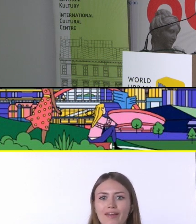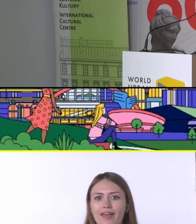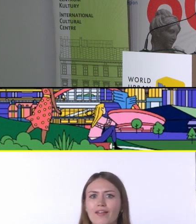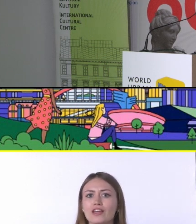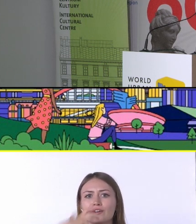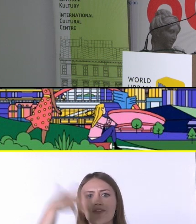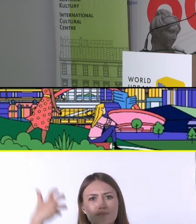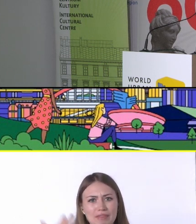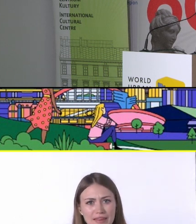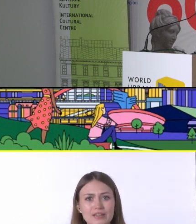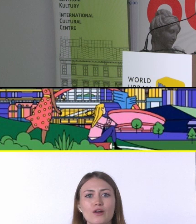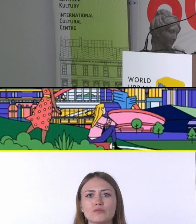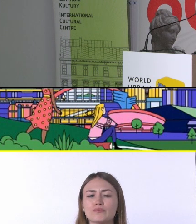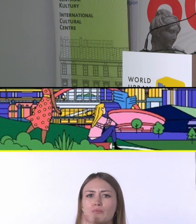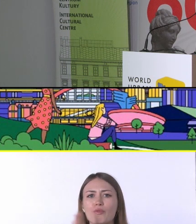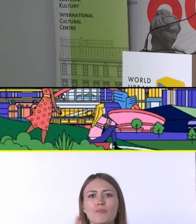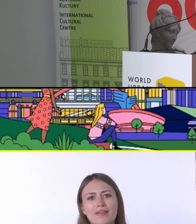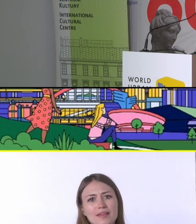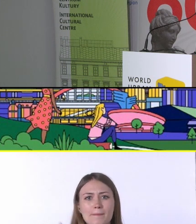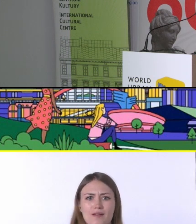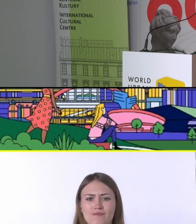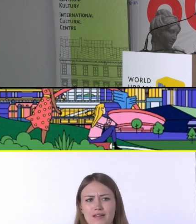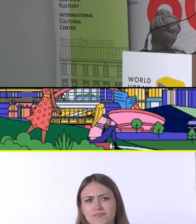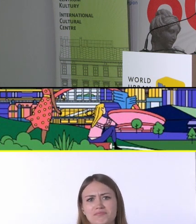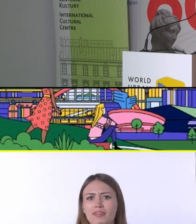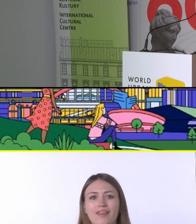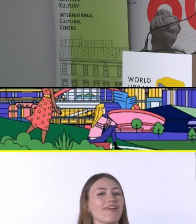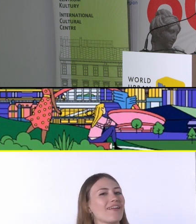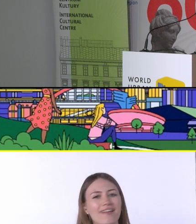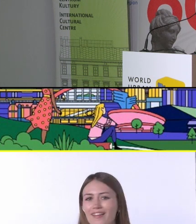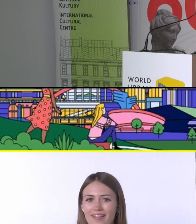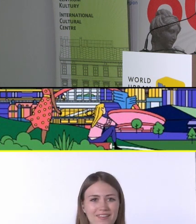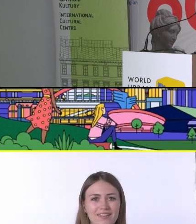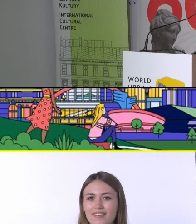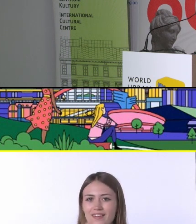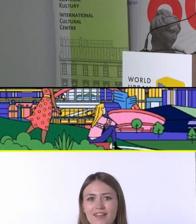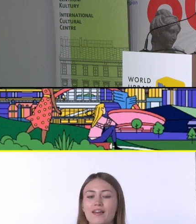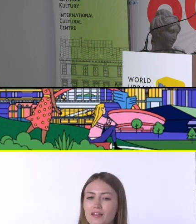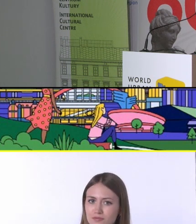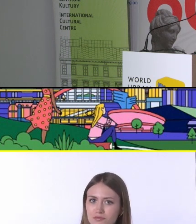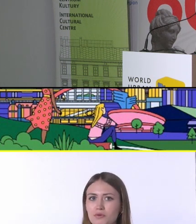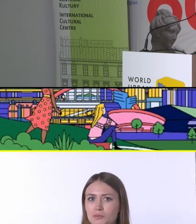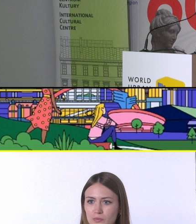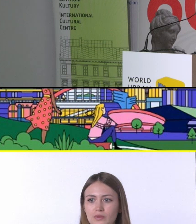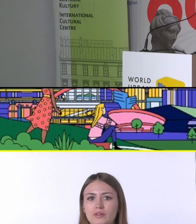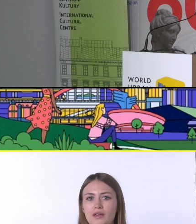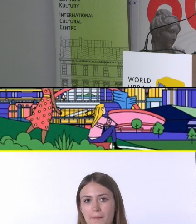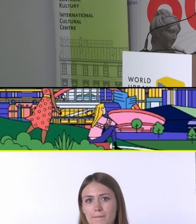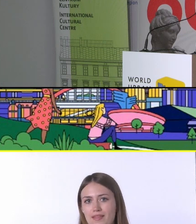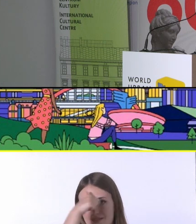można powiedzieć, to jest nic, trochę zabawa, ale to nie jest nic. To jest przecież to, że jesteśmy tacy, że się nazywamy Polakami na przykład.